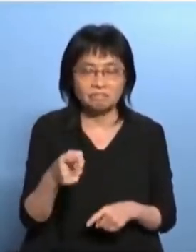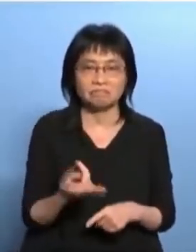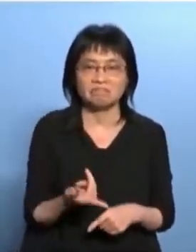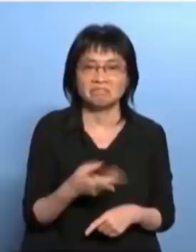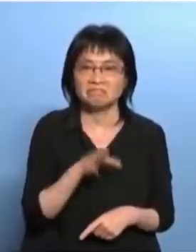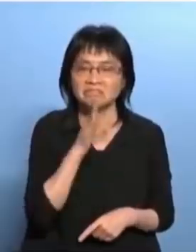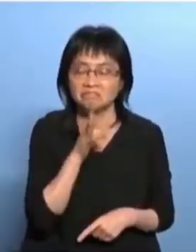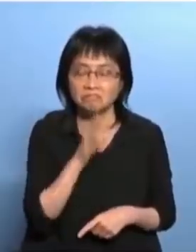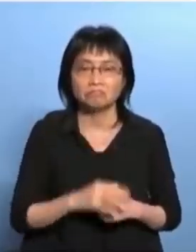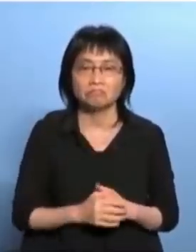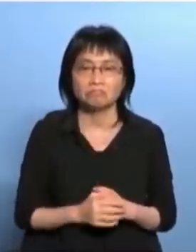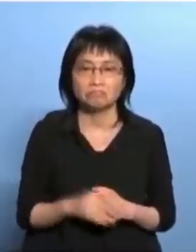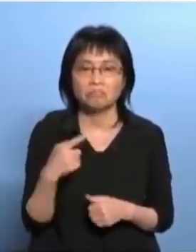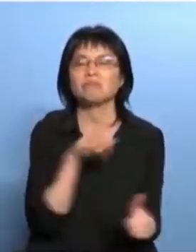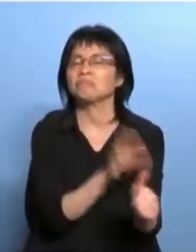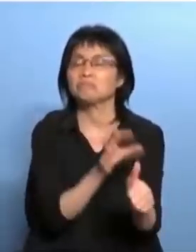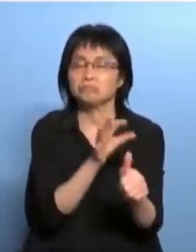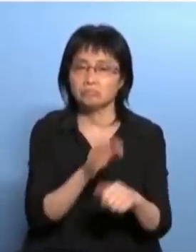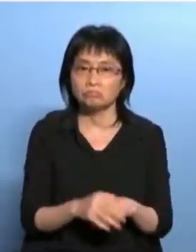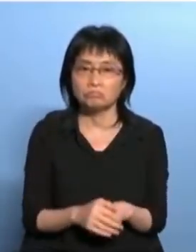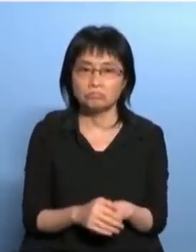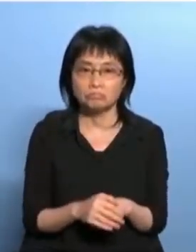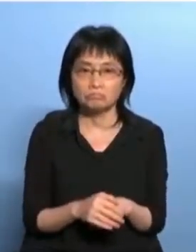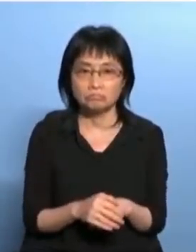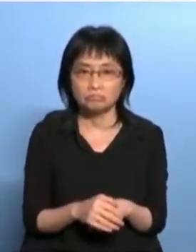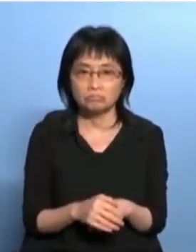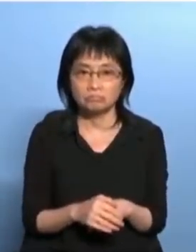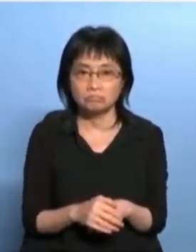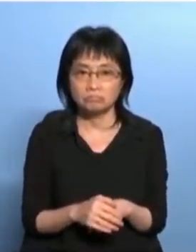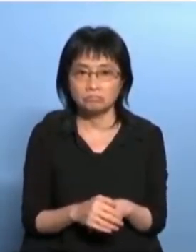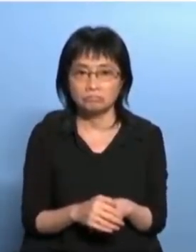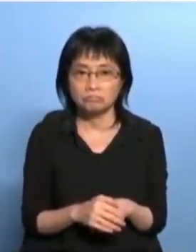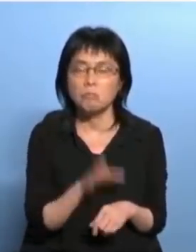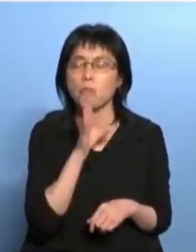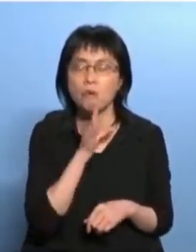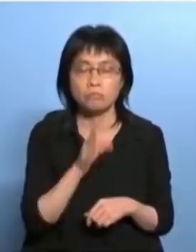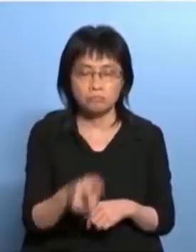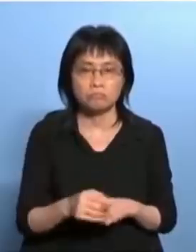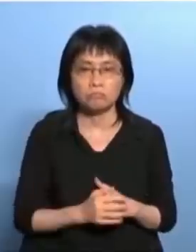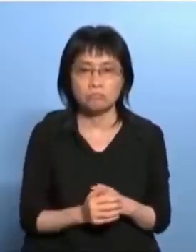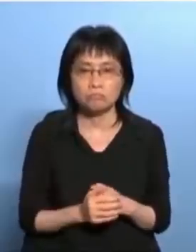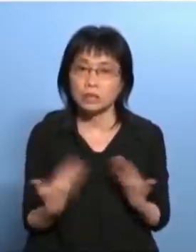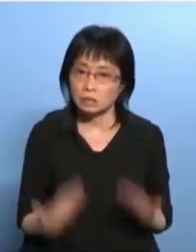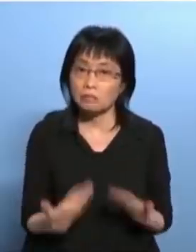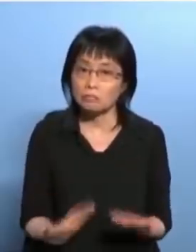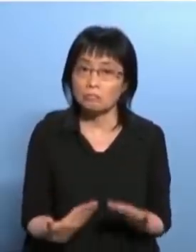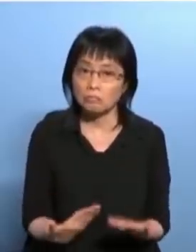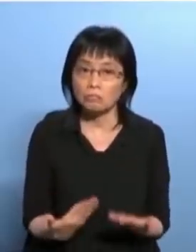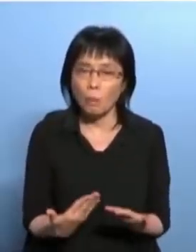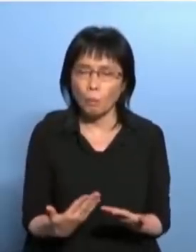骂你们啊不知所谓现在我们多难才令到香港